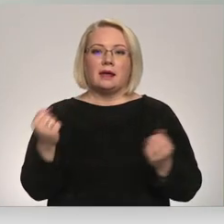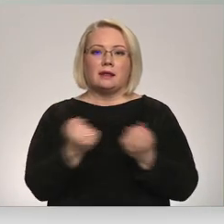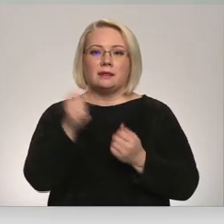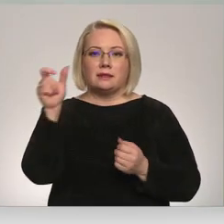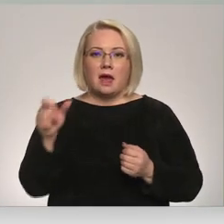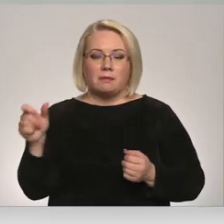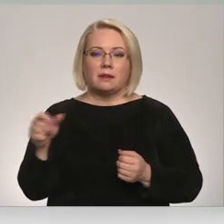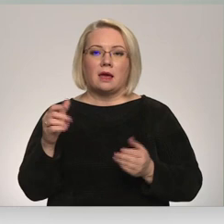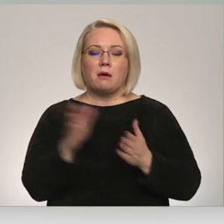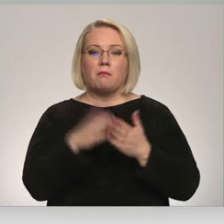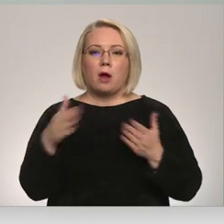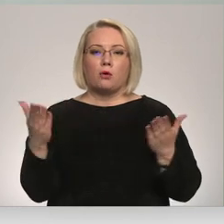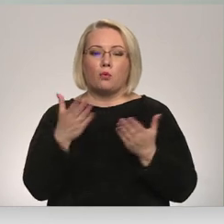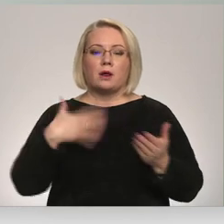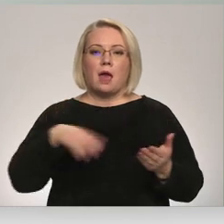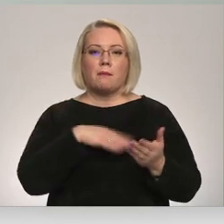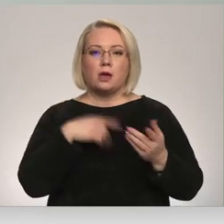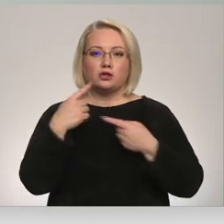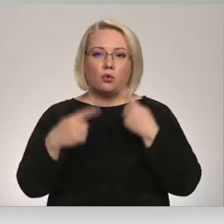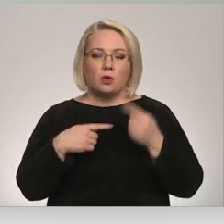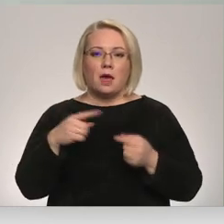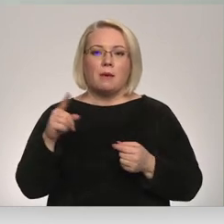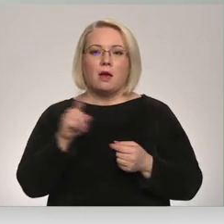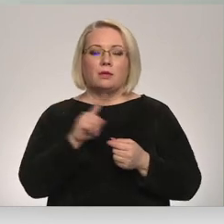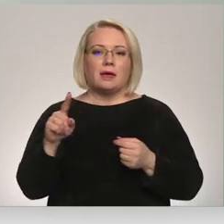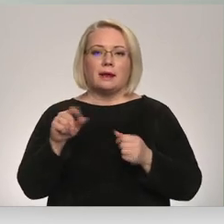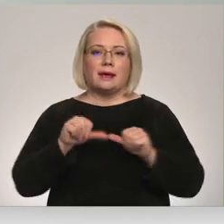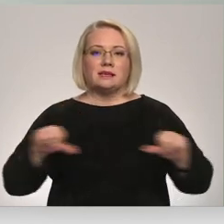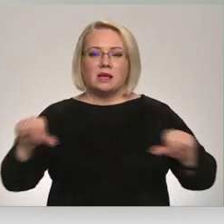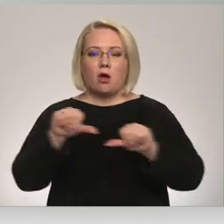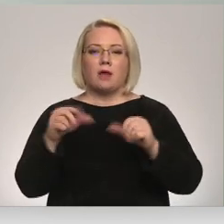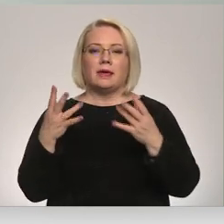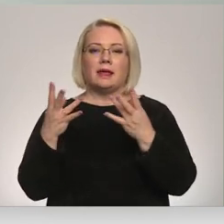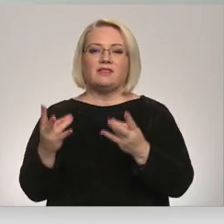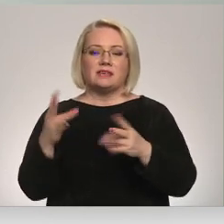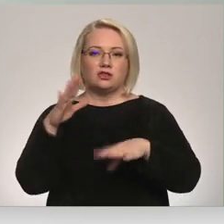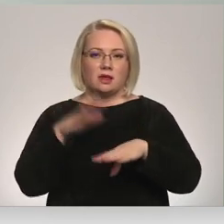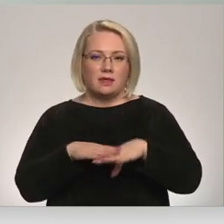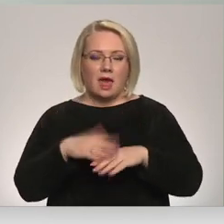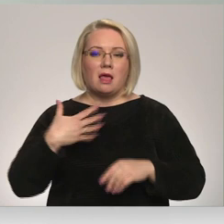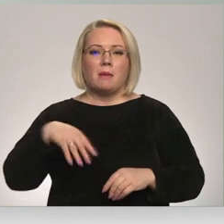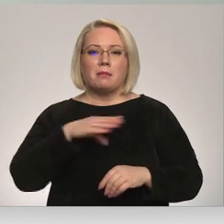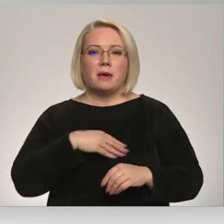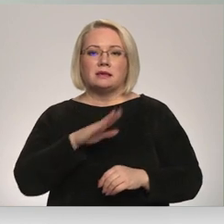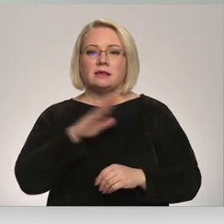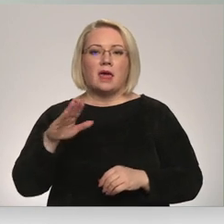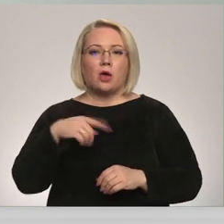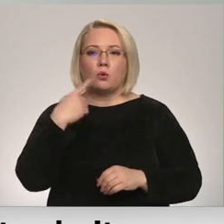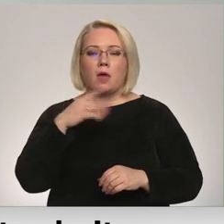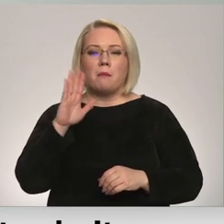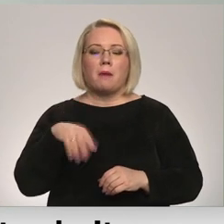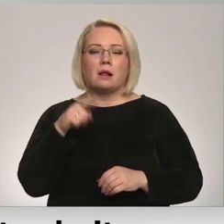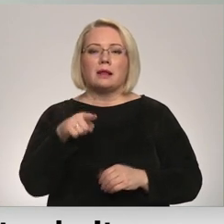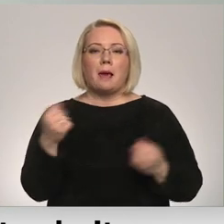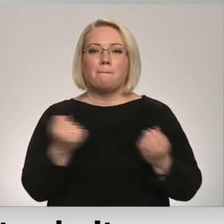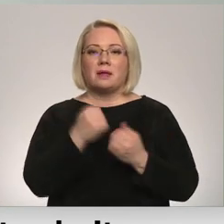runājam, kas atrodas arpus procesu un ir izolēta inficēšanas dēļ. Bet mēs arī nerunājam par tiem darbiniekiem,